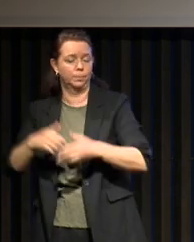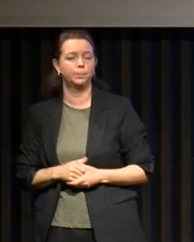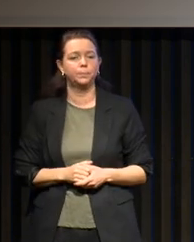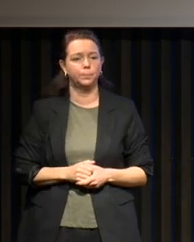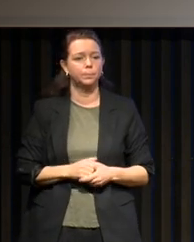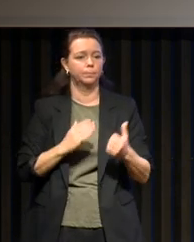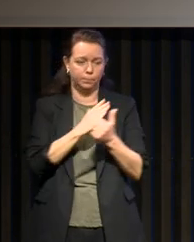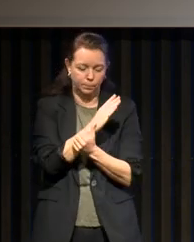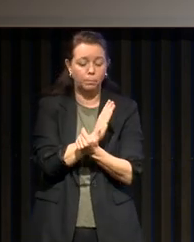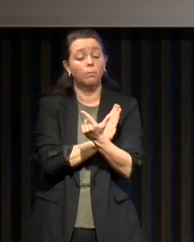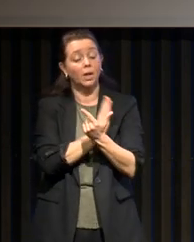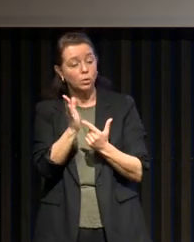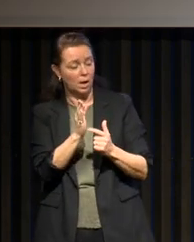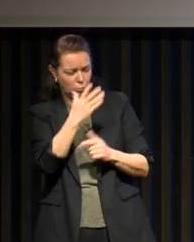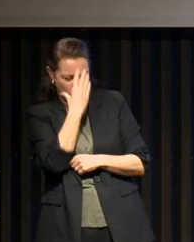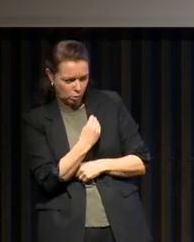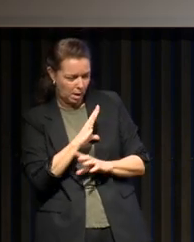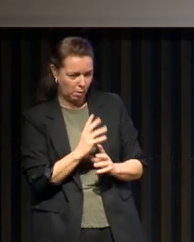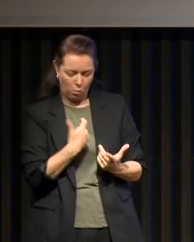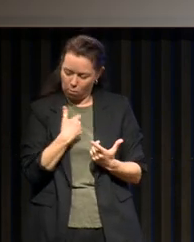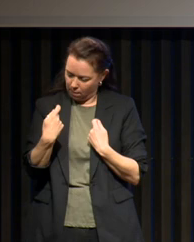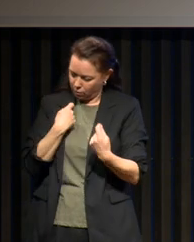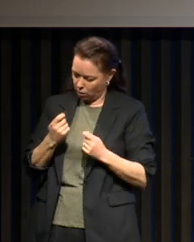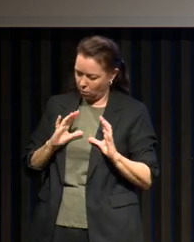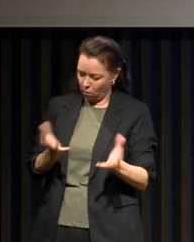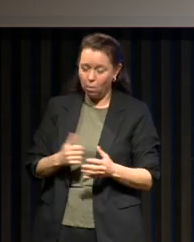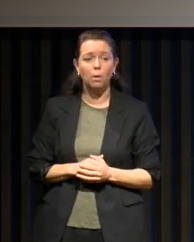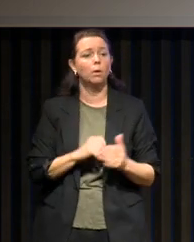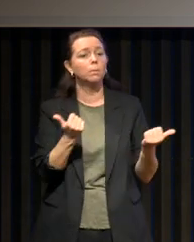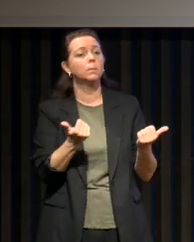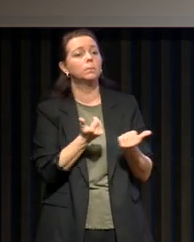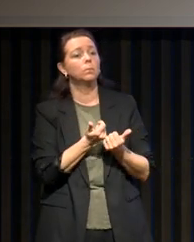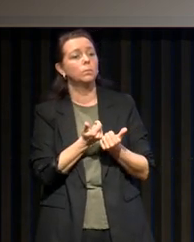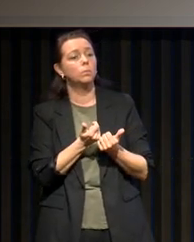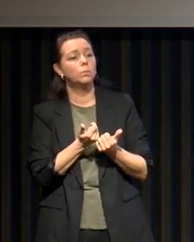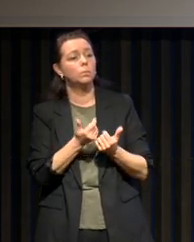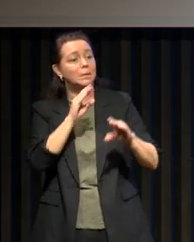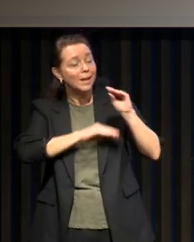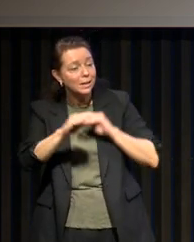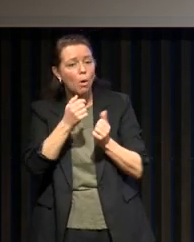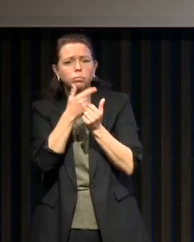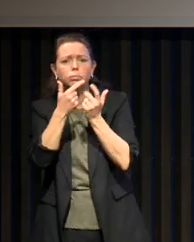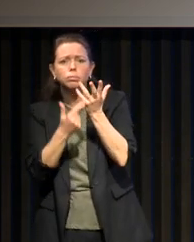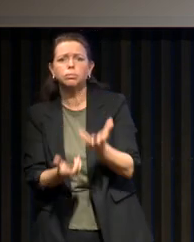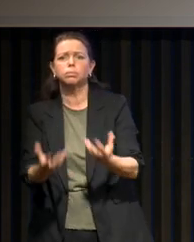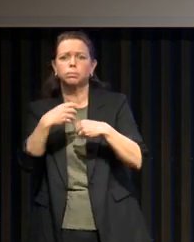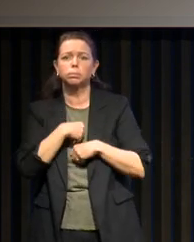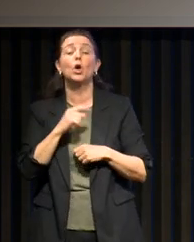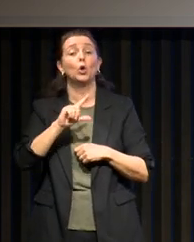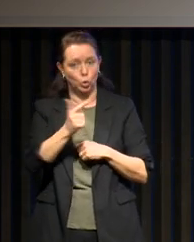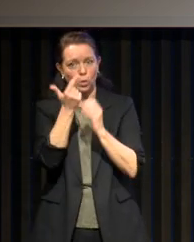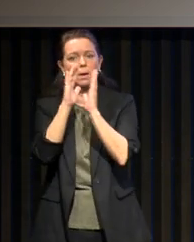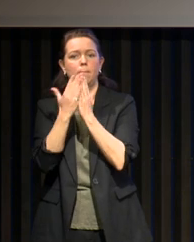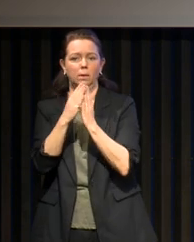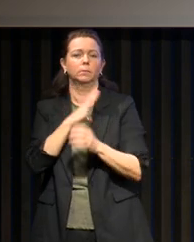Le deuxième élément pour traiter son sommeil, c'est de s'approprier les différents traitements que vous pouvez avoir. C'est un deuxième ouvrage auquel le service